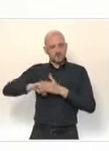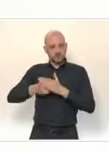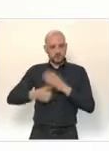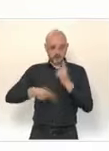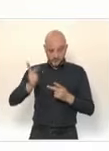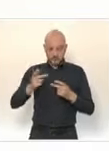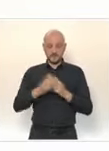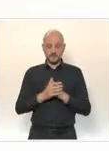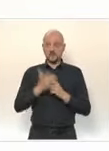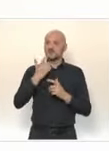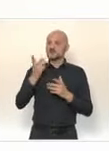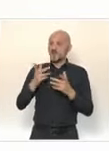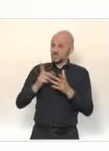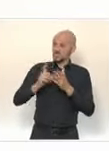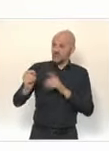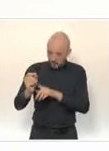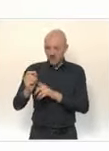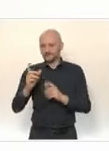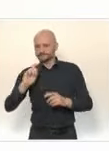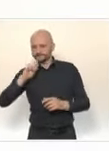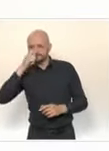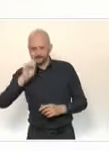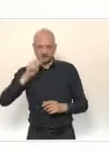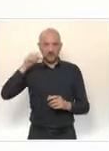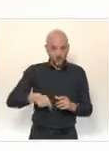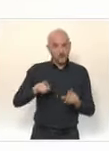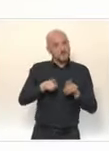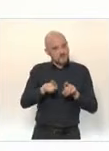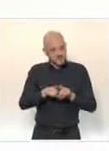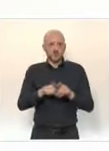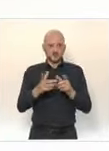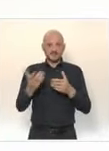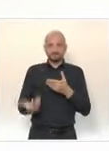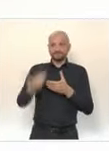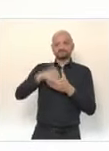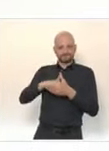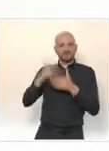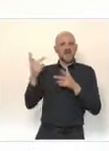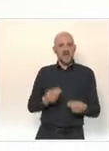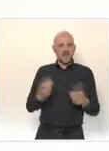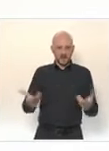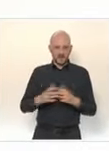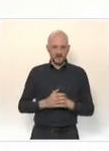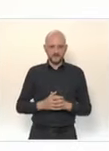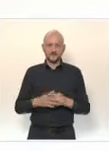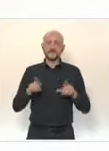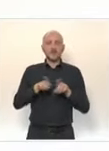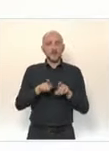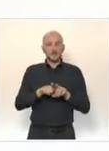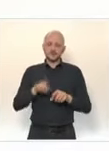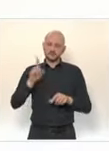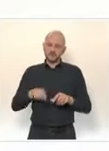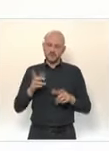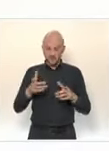surtout, chaque personne fera ensuite l'objet d'une quarantaine stricte décidée par la société préfectorale et